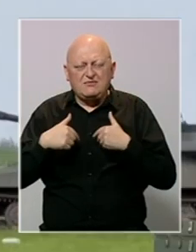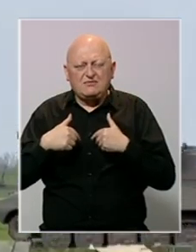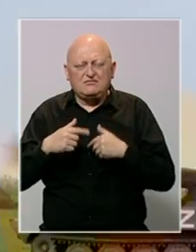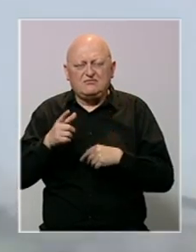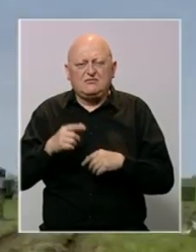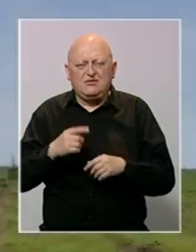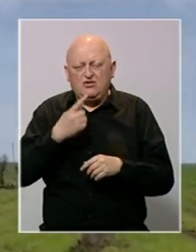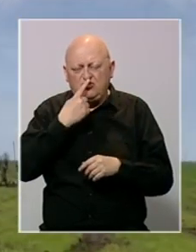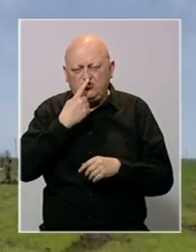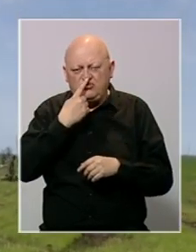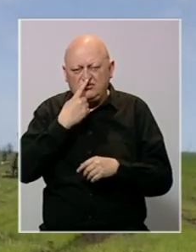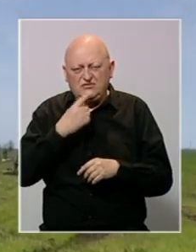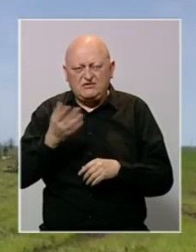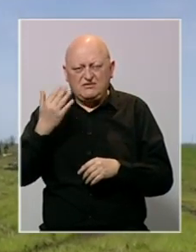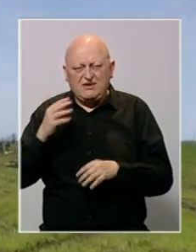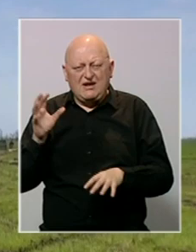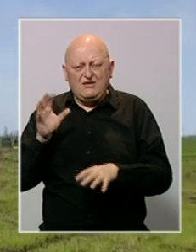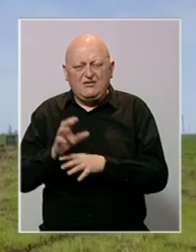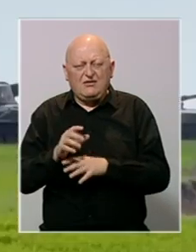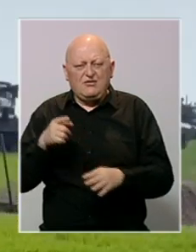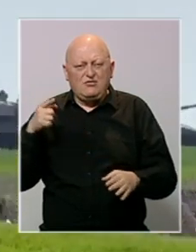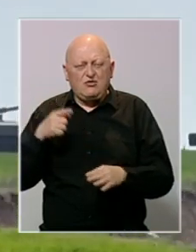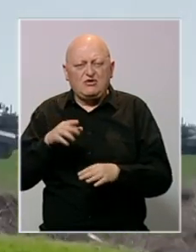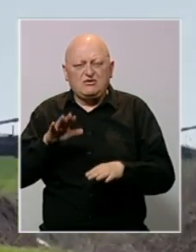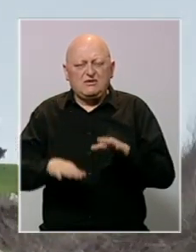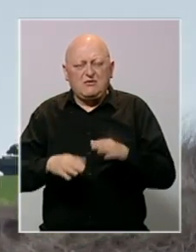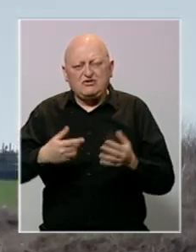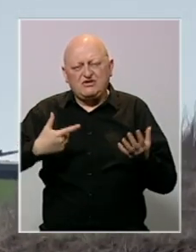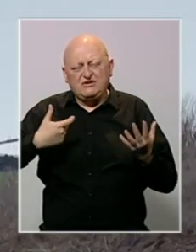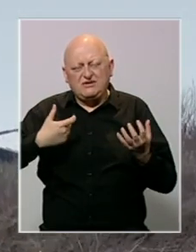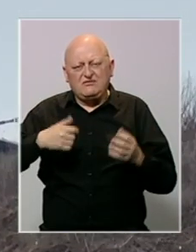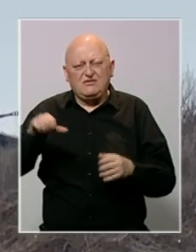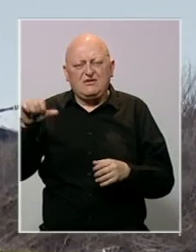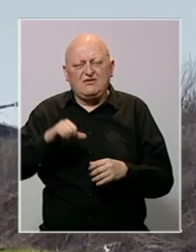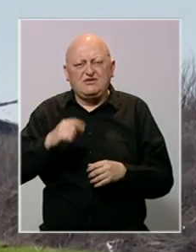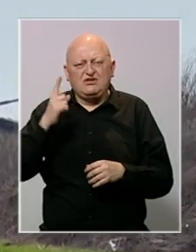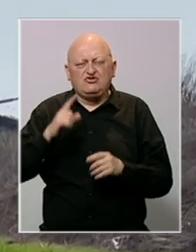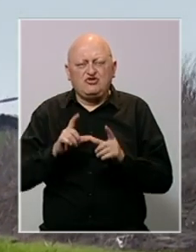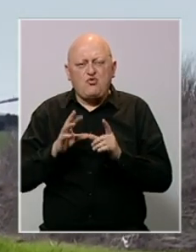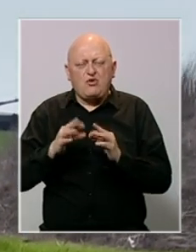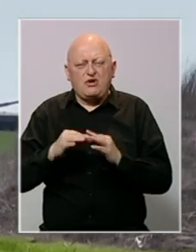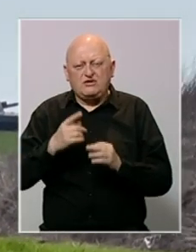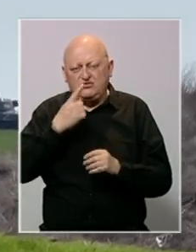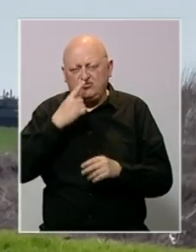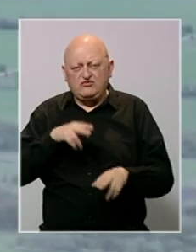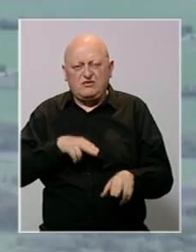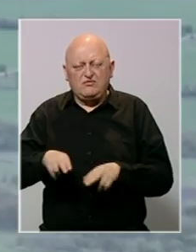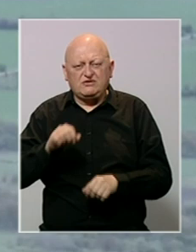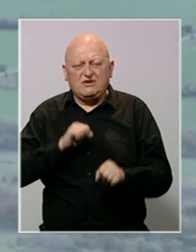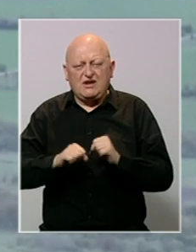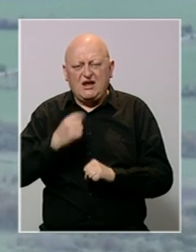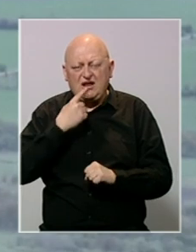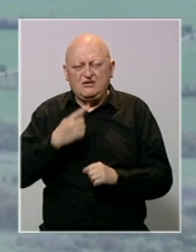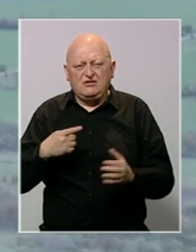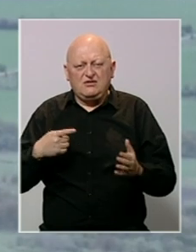Rusija ustvrdila kako je s nedavnim napadima pogodila skladišta streljiva i nafte u istočnoj Ukrajini. Rusko ministarstvo obrane navodi